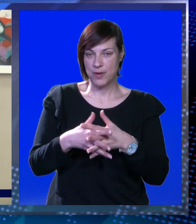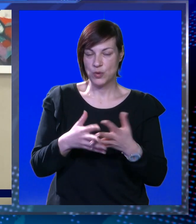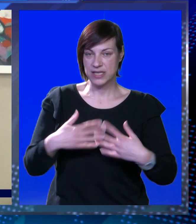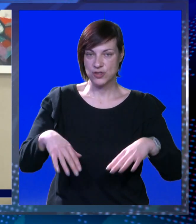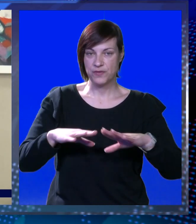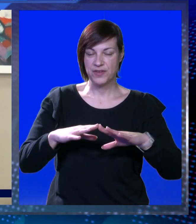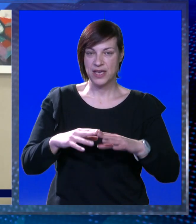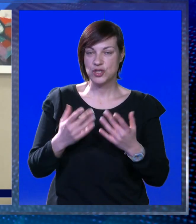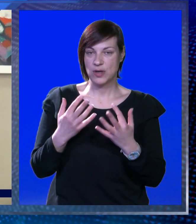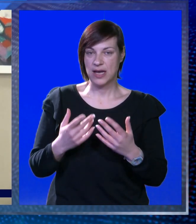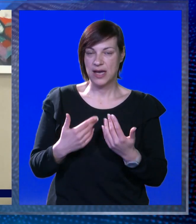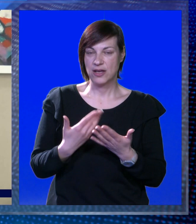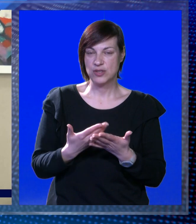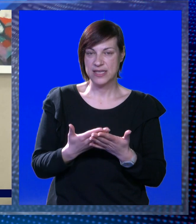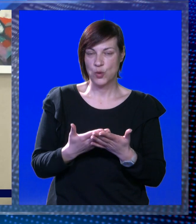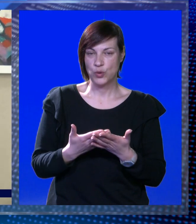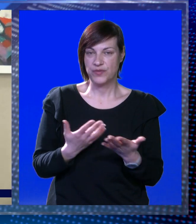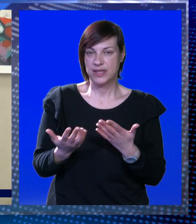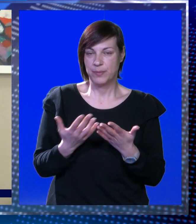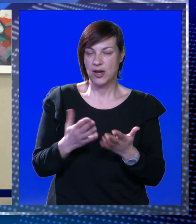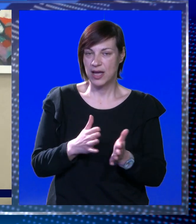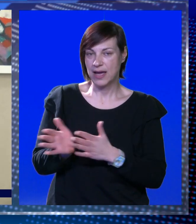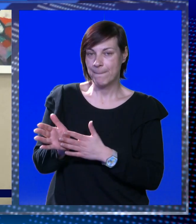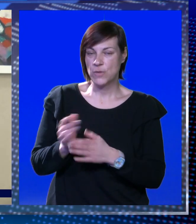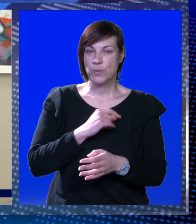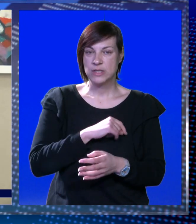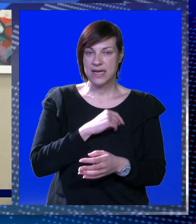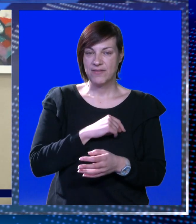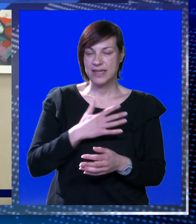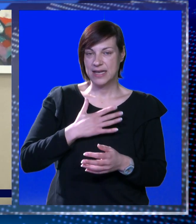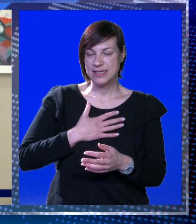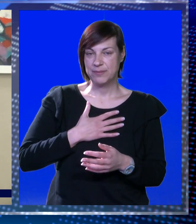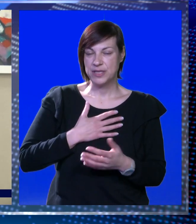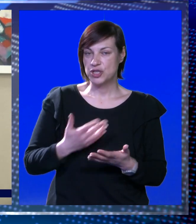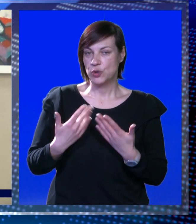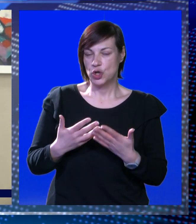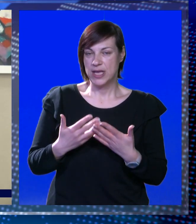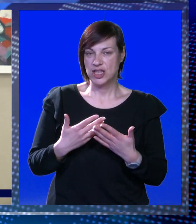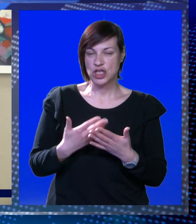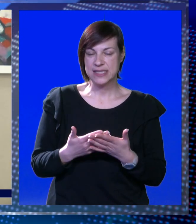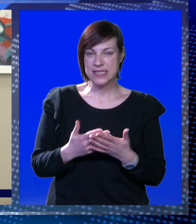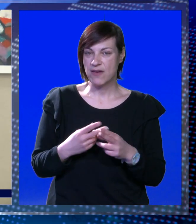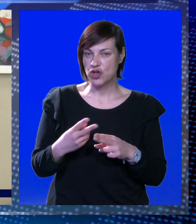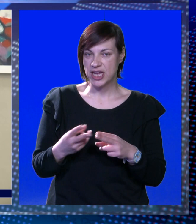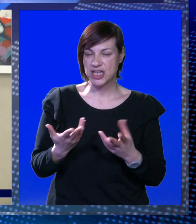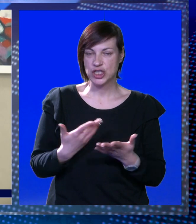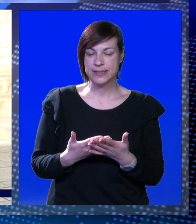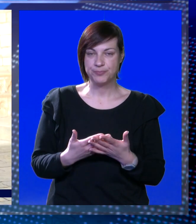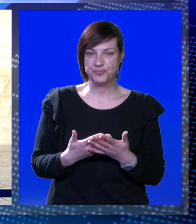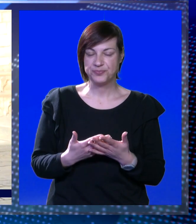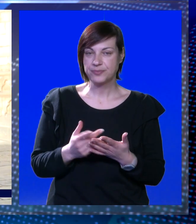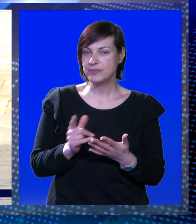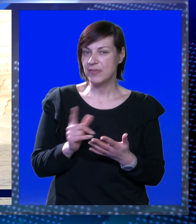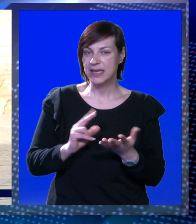ovdje u gradskom vijeću. Ukoliko se utvrdi bilo kakav propust ravnateljice, mi ćemo to vrlo jednostavno riješiti.